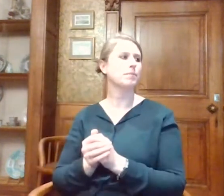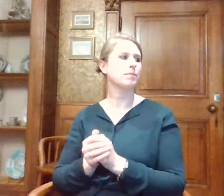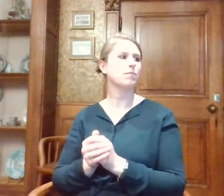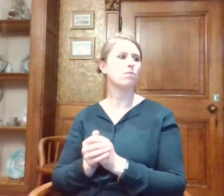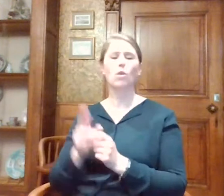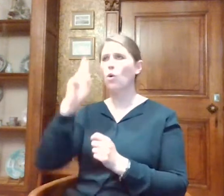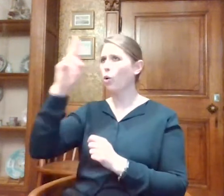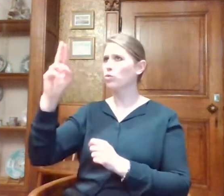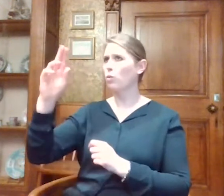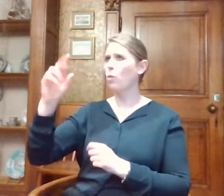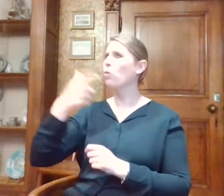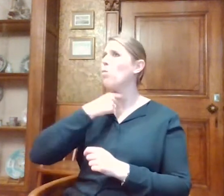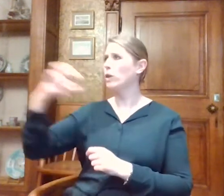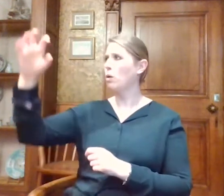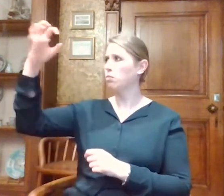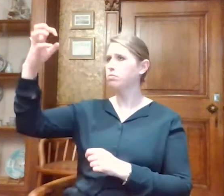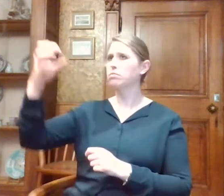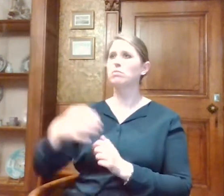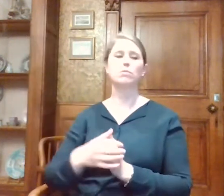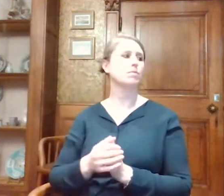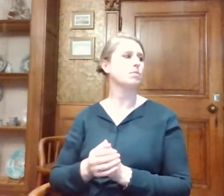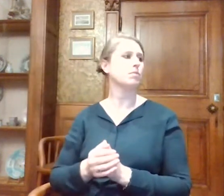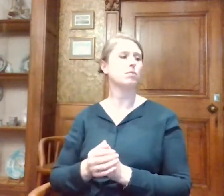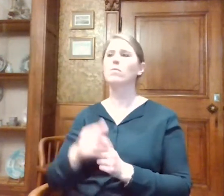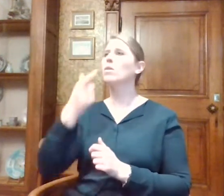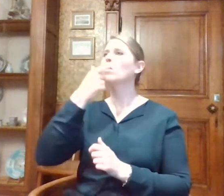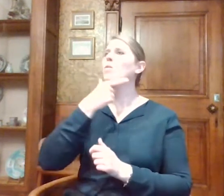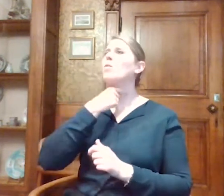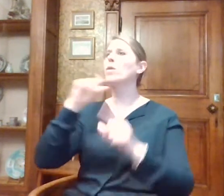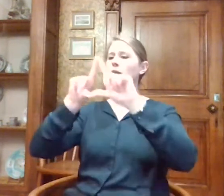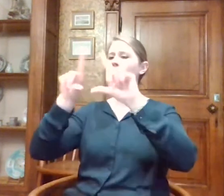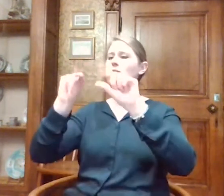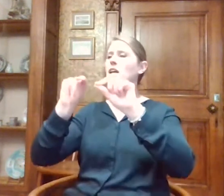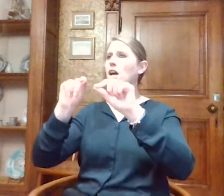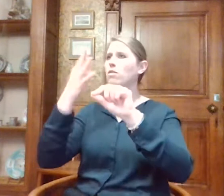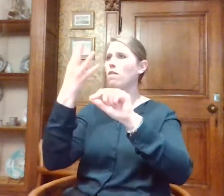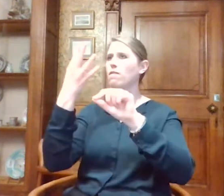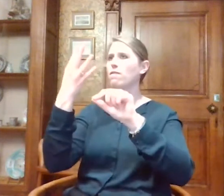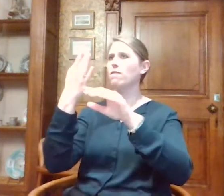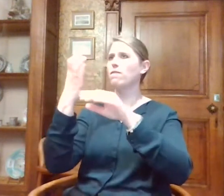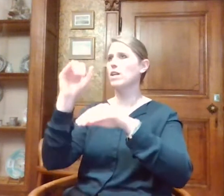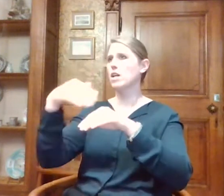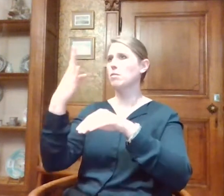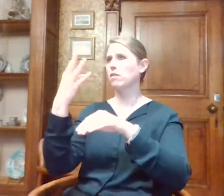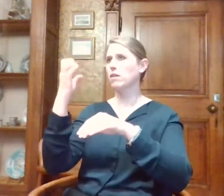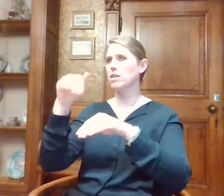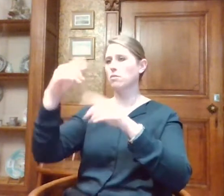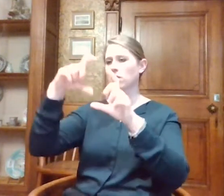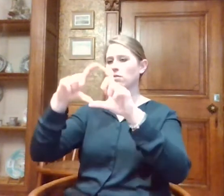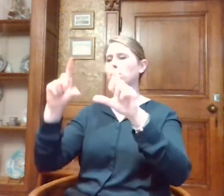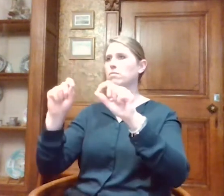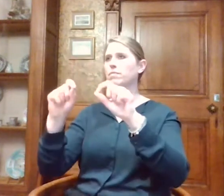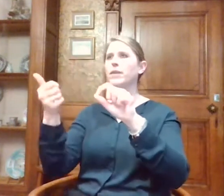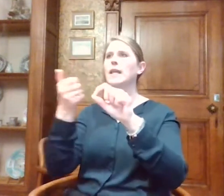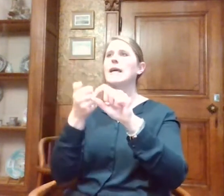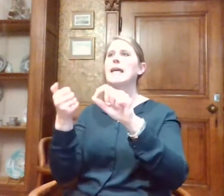iets bij voorstellen. Dat is gewoon een wit zendertje. Ja. Zo'n wit vierkantje. Een wit vierkantje van vier op vier. Ja, zodat de GSM eigenlijk meteen